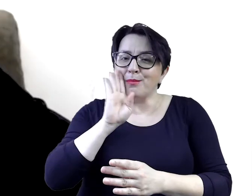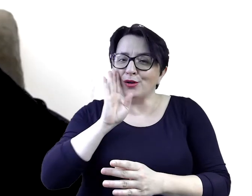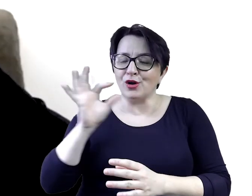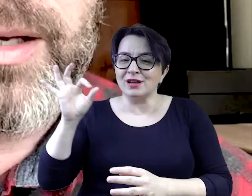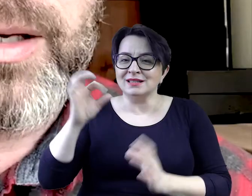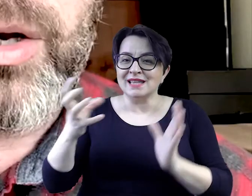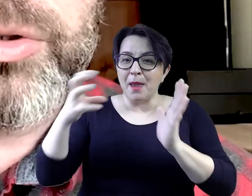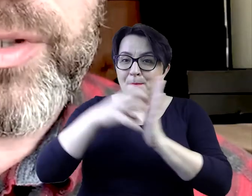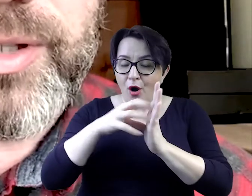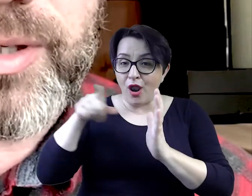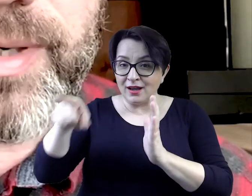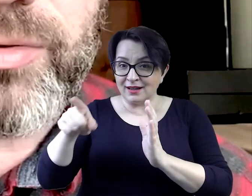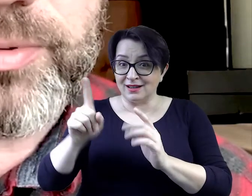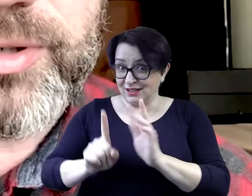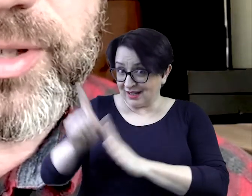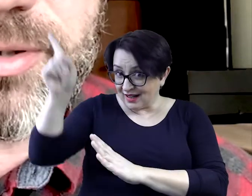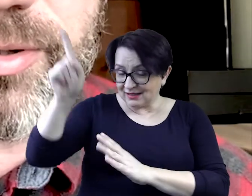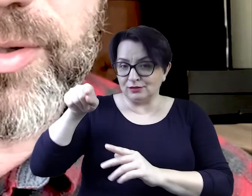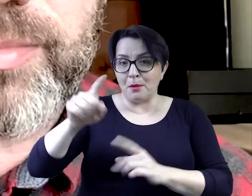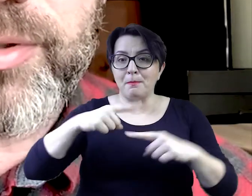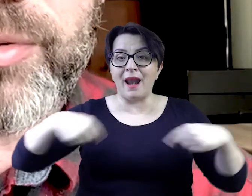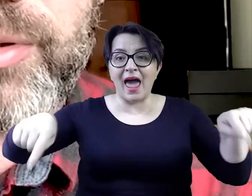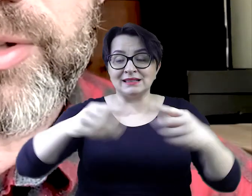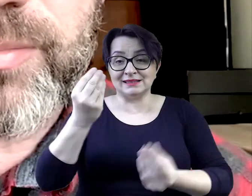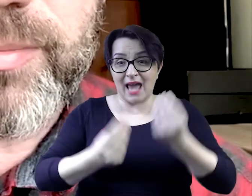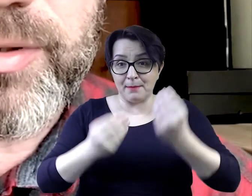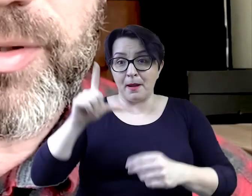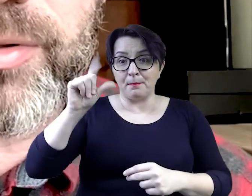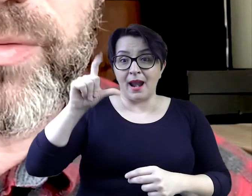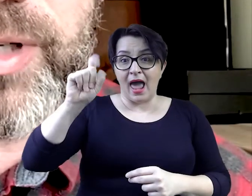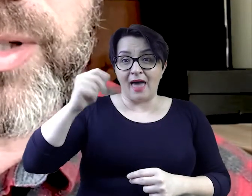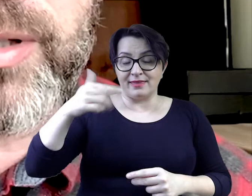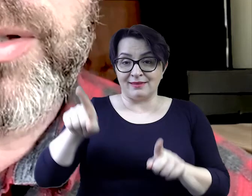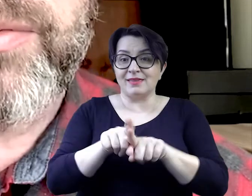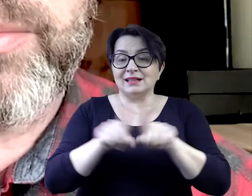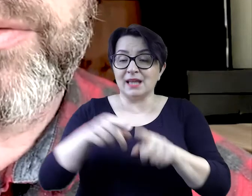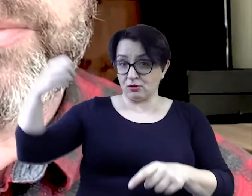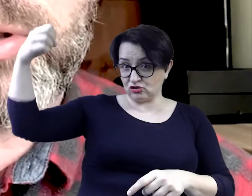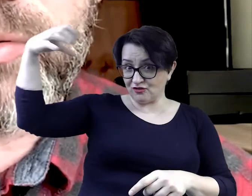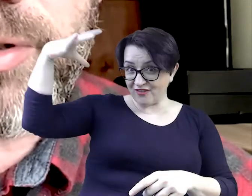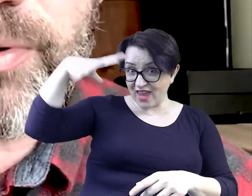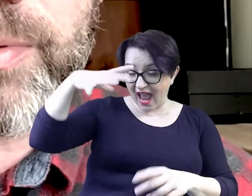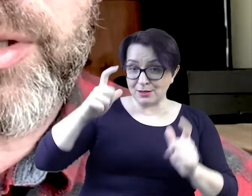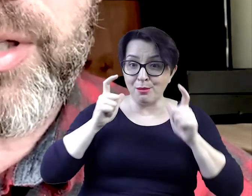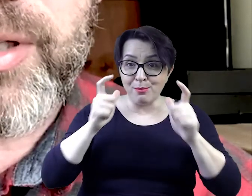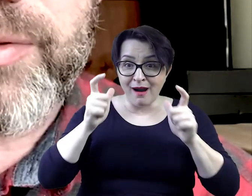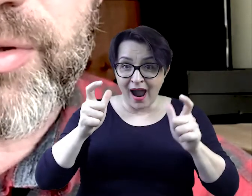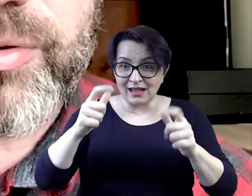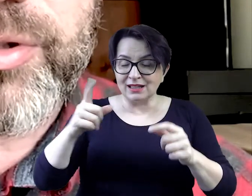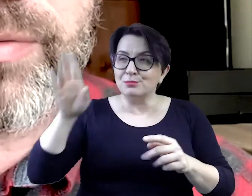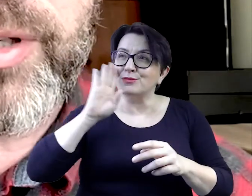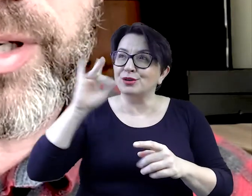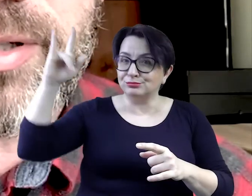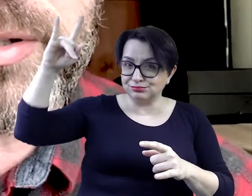plantach Oświetlenie parku przy stadionie Symbolizujące moment lądowania To wymowny przykład przypominania